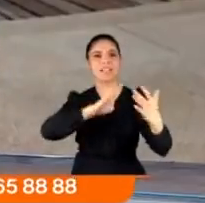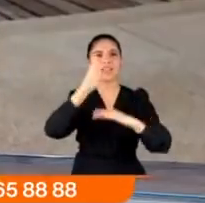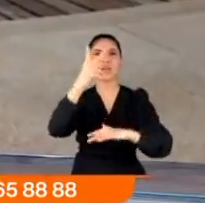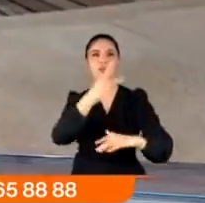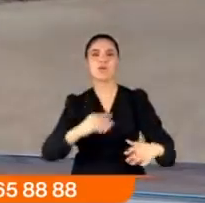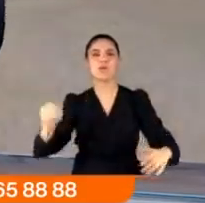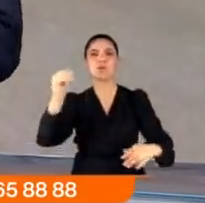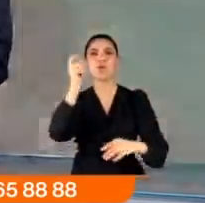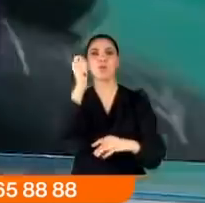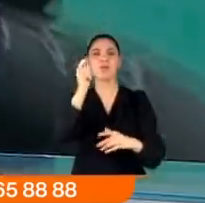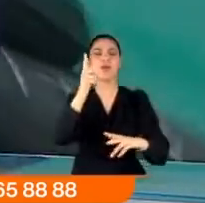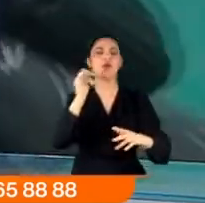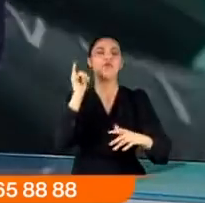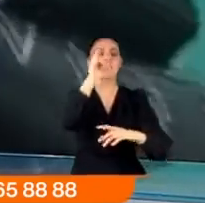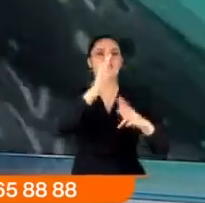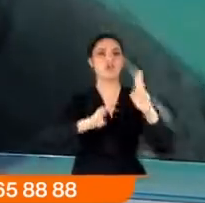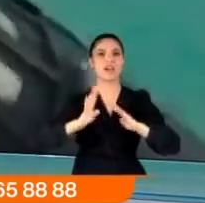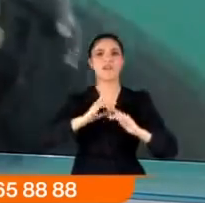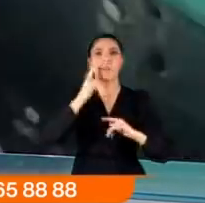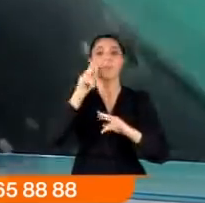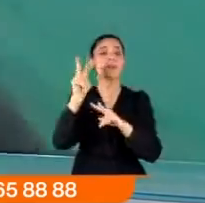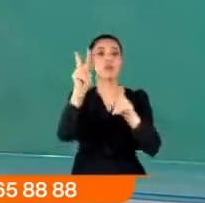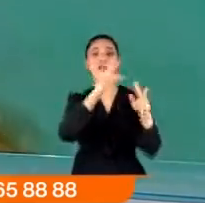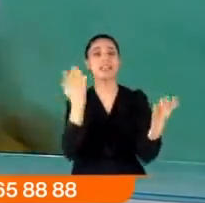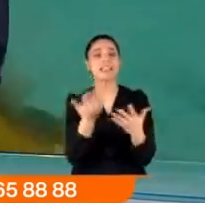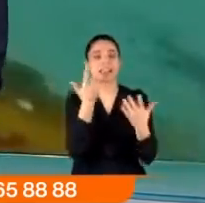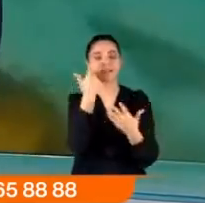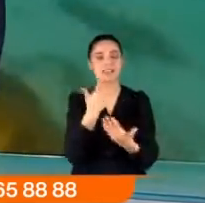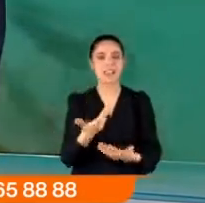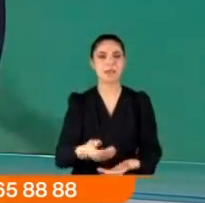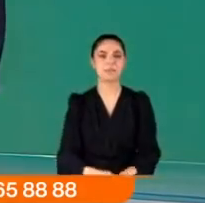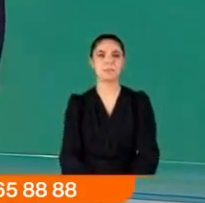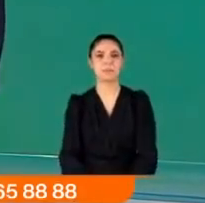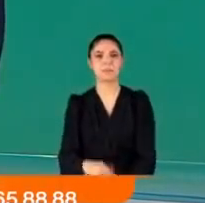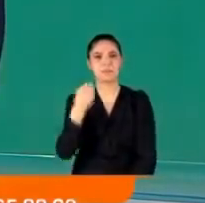3 milyon liralık bir uçuş kıyafetinden bahsediyoruz. Ortaya bakın nasıl görüntüler çıktı o kıyafetle uçarken.